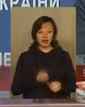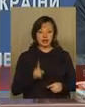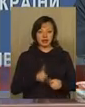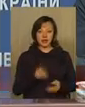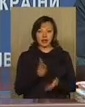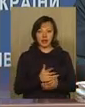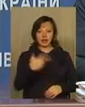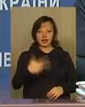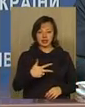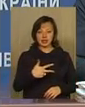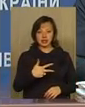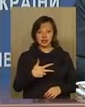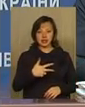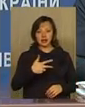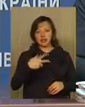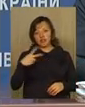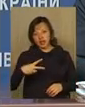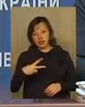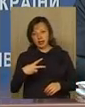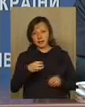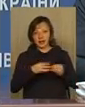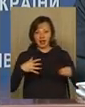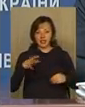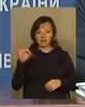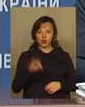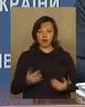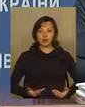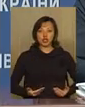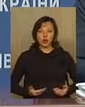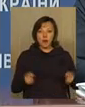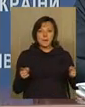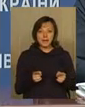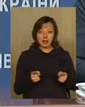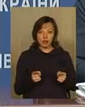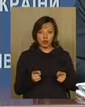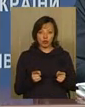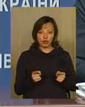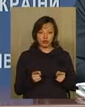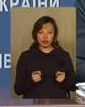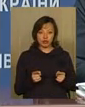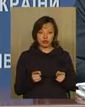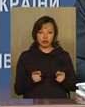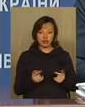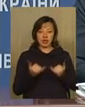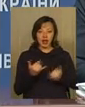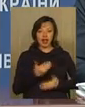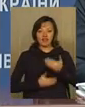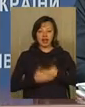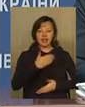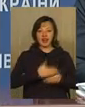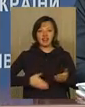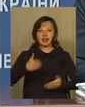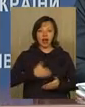30, 20 і 15 відсотків прожиткового мінімуму для інвалідів